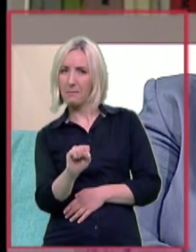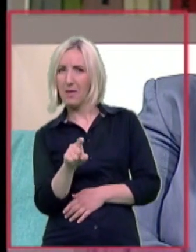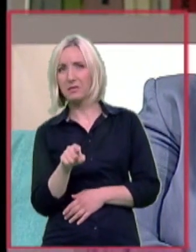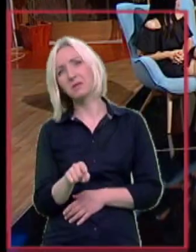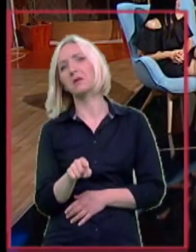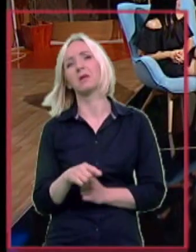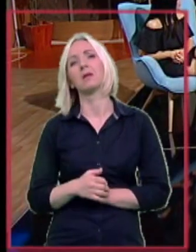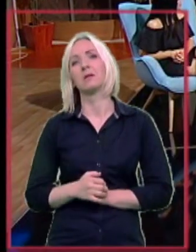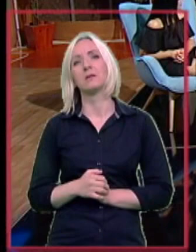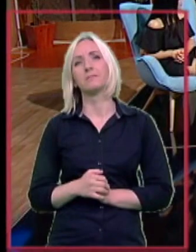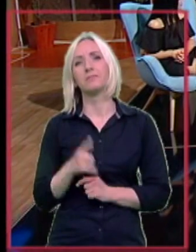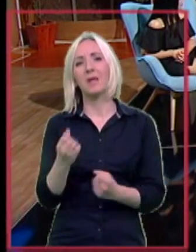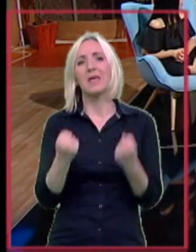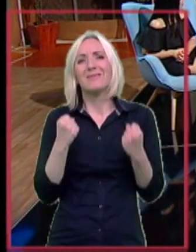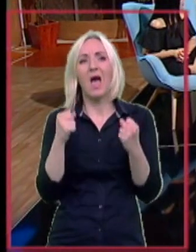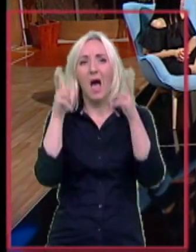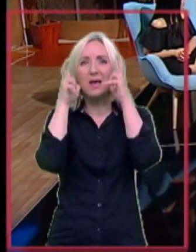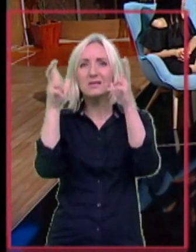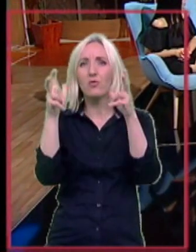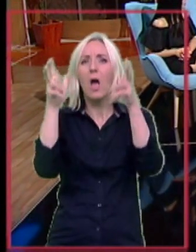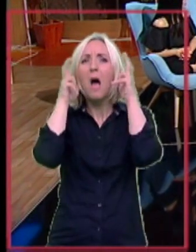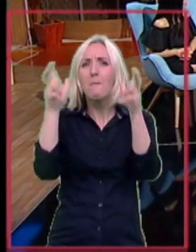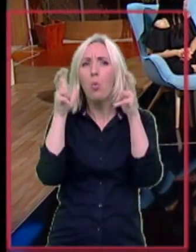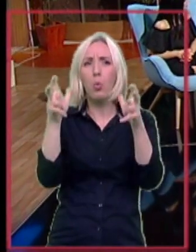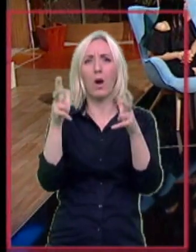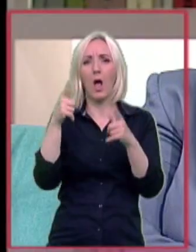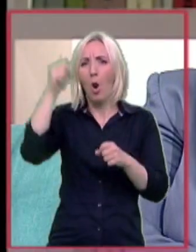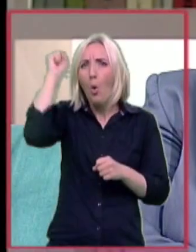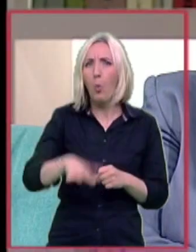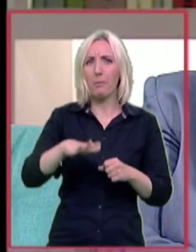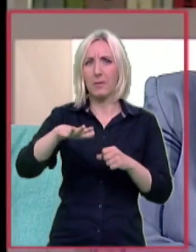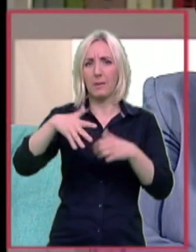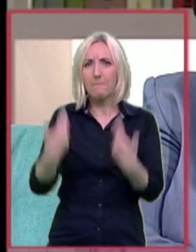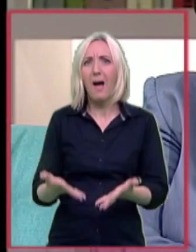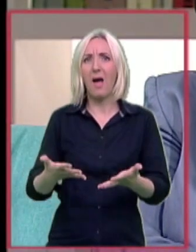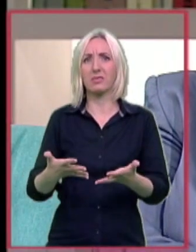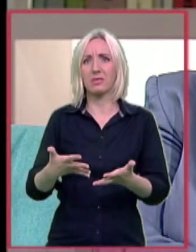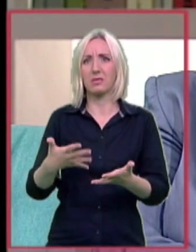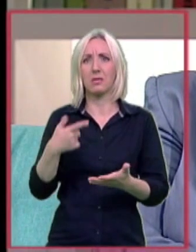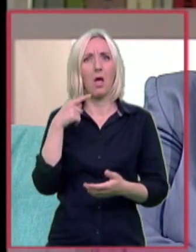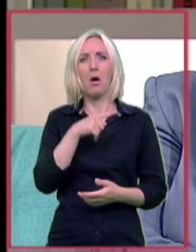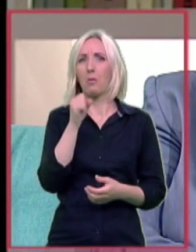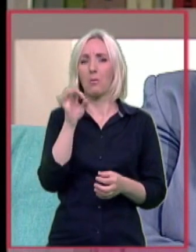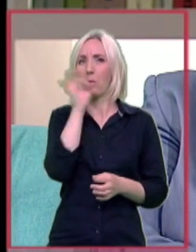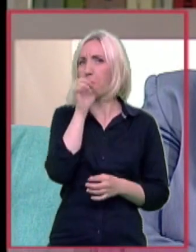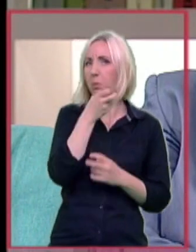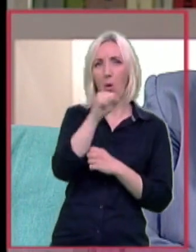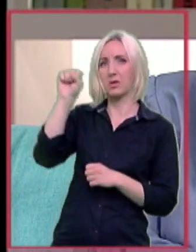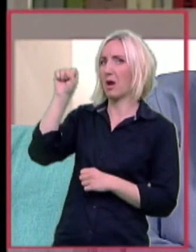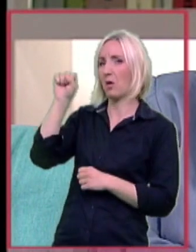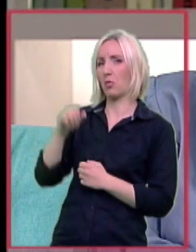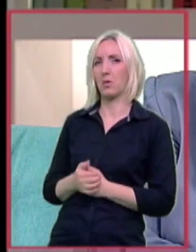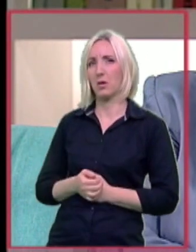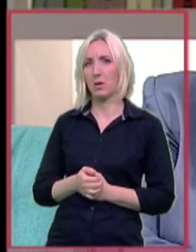na neke jake zvuke, na neku buku, kada nešto lupi, padne, zvecka, ona baš ne odreaguje. Međutim,